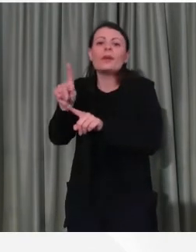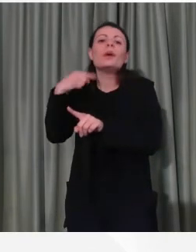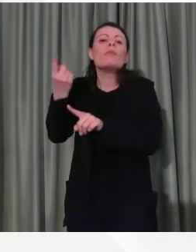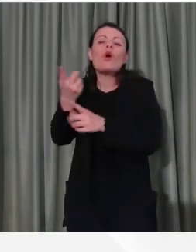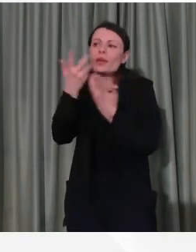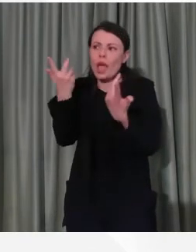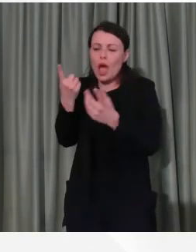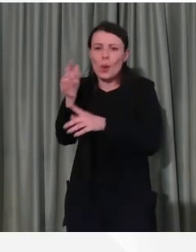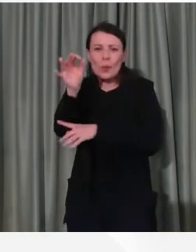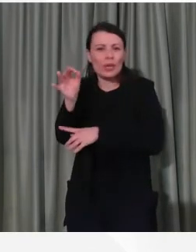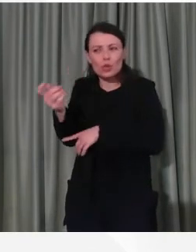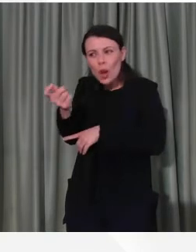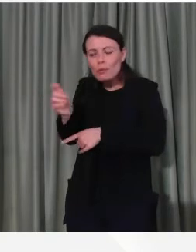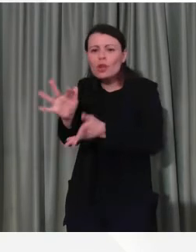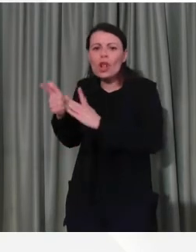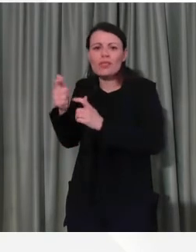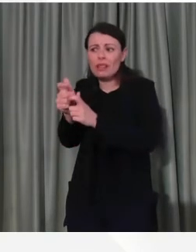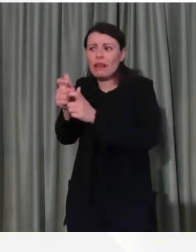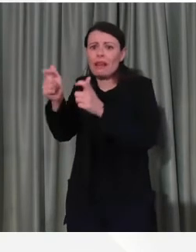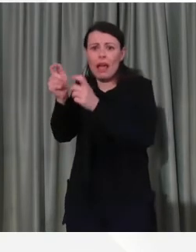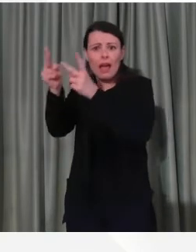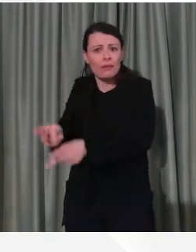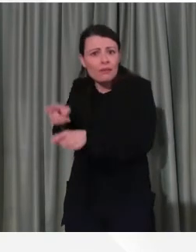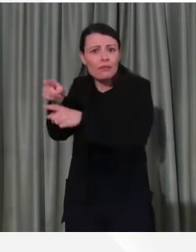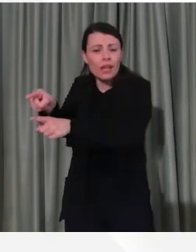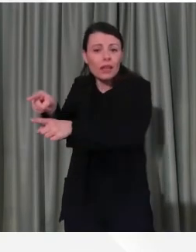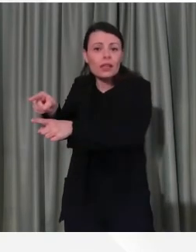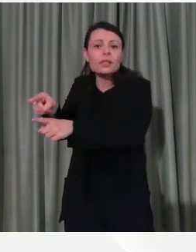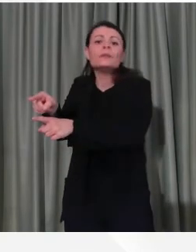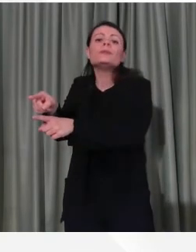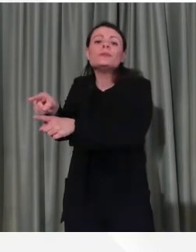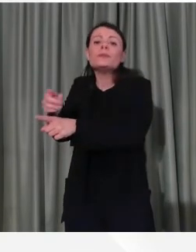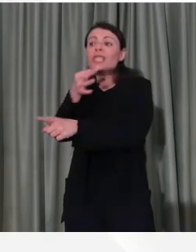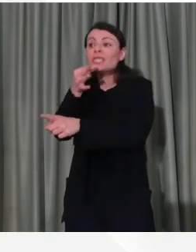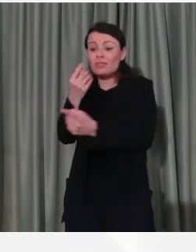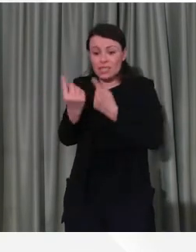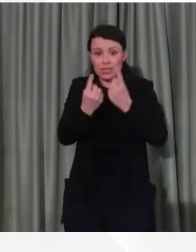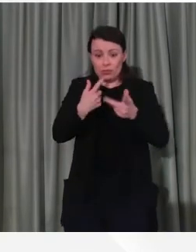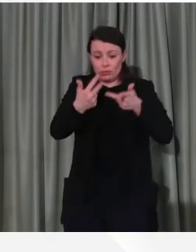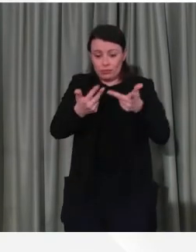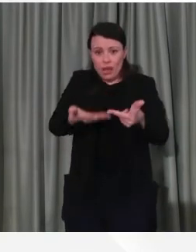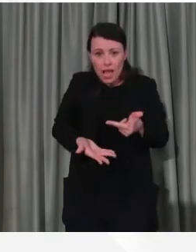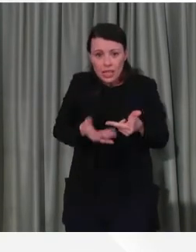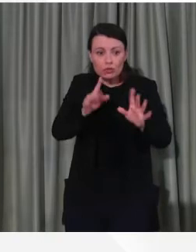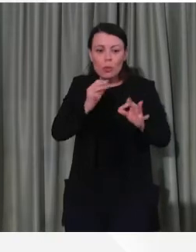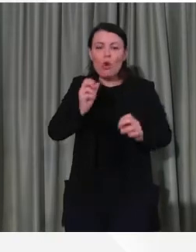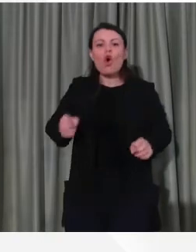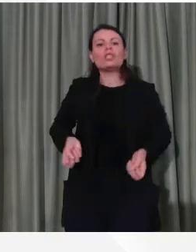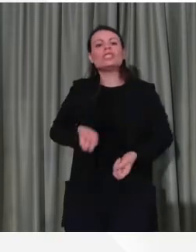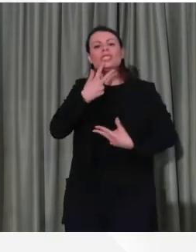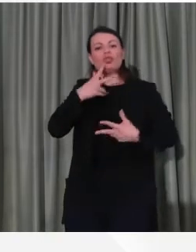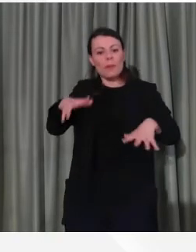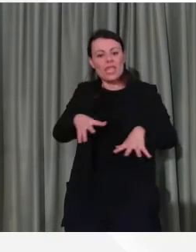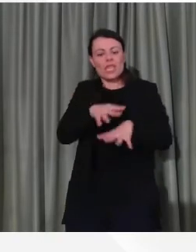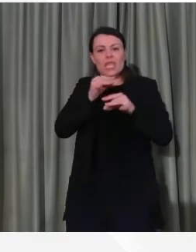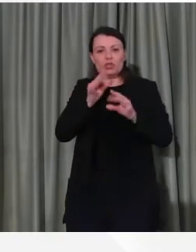aggrava e quant'altro e quindi passa diverso tempo dall'inizio dei sintomi, quindi dall'inizio